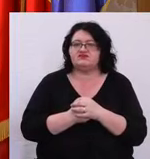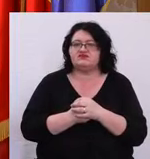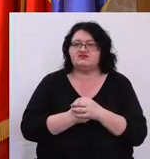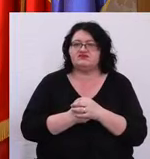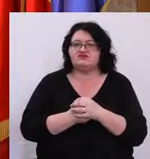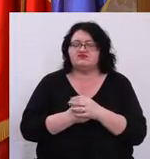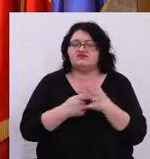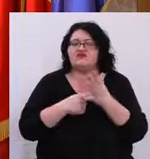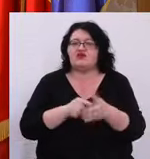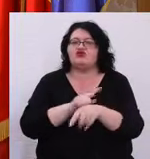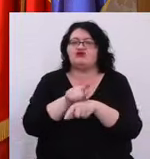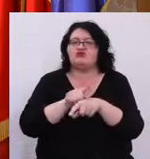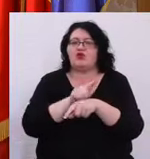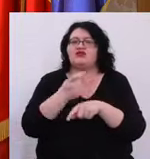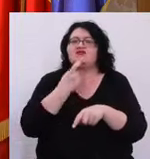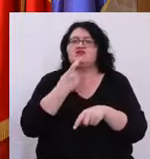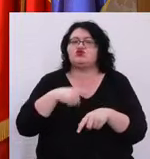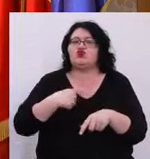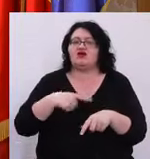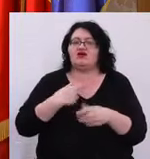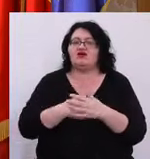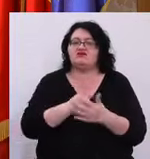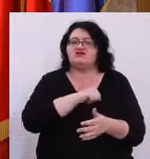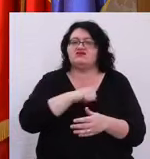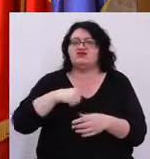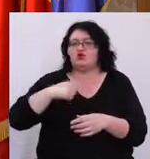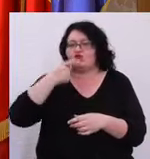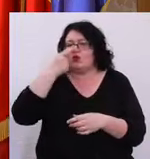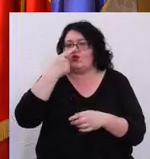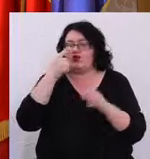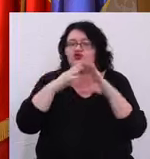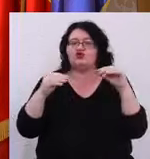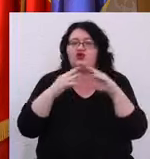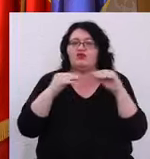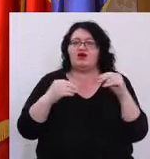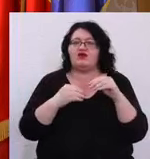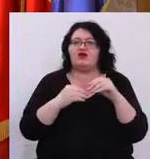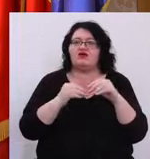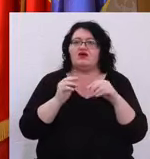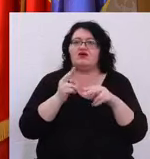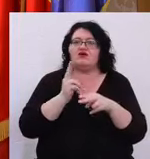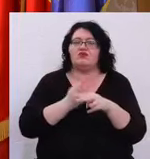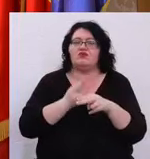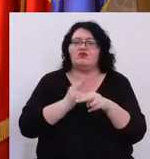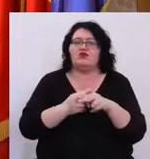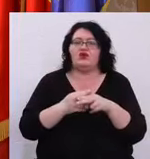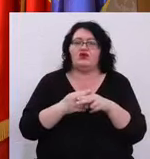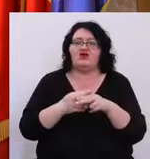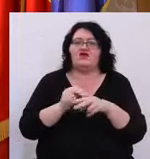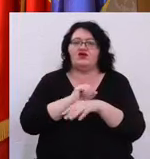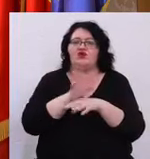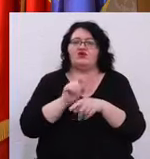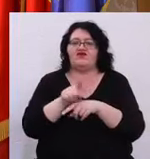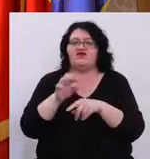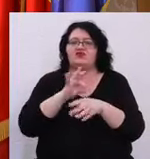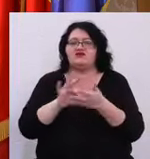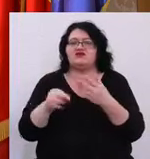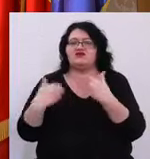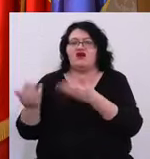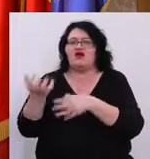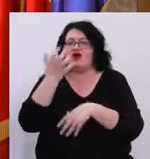În acest moment Timișoara este singurul oraș din România care duce pacienților cu COVID-19